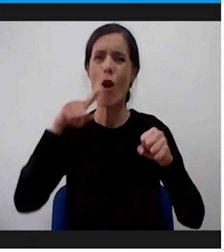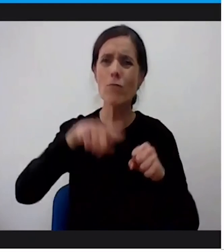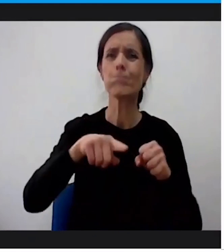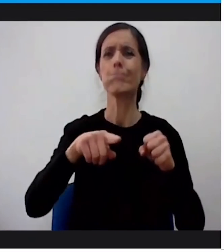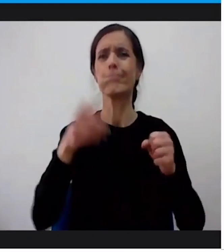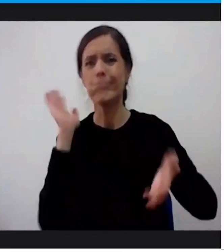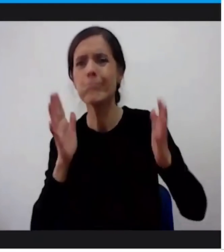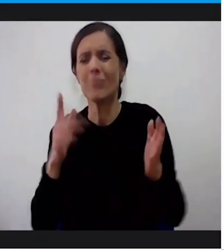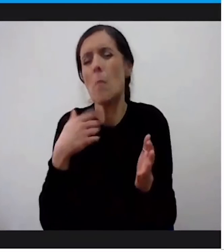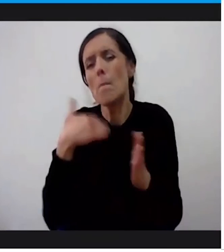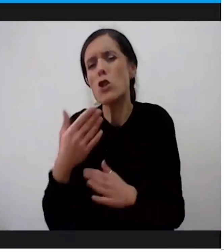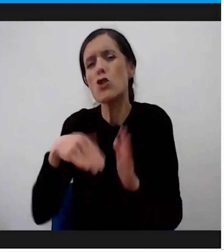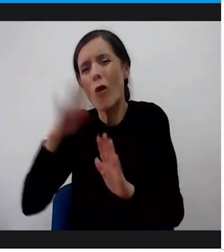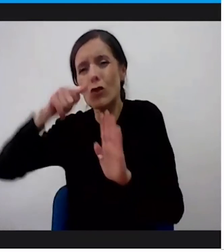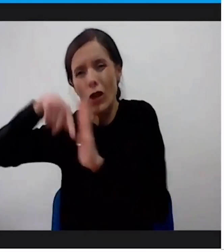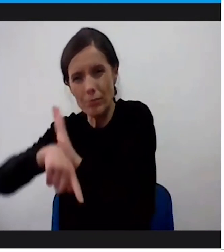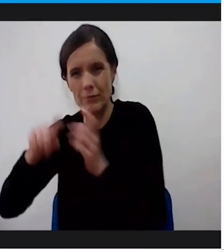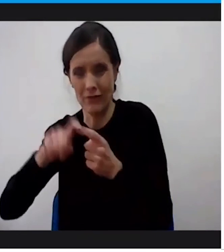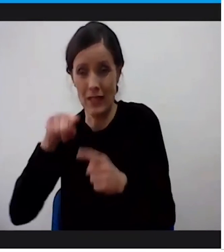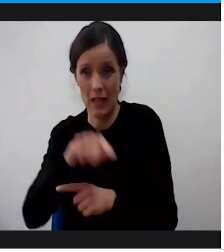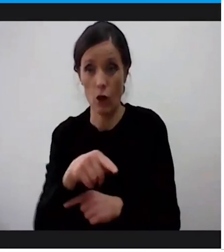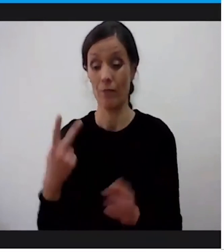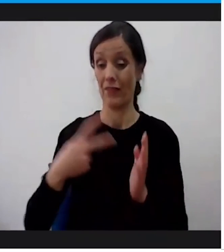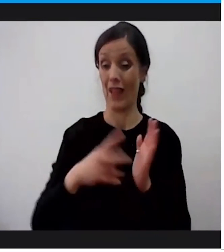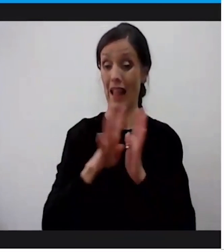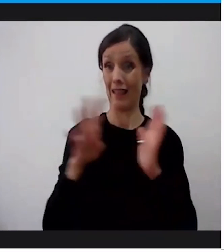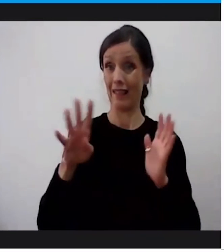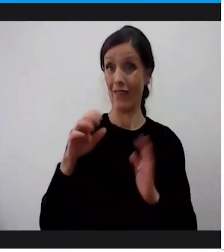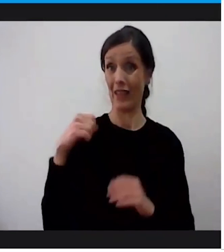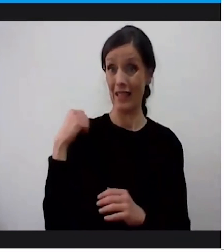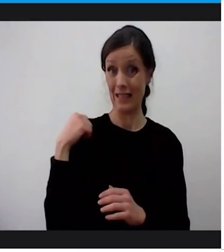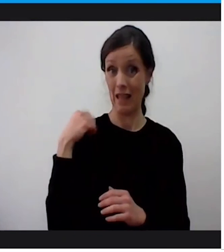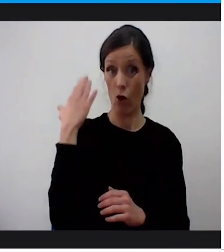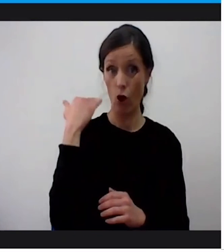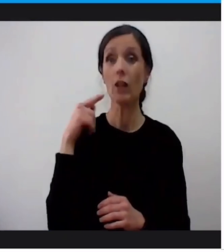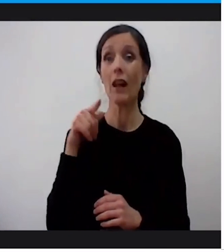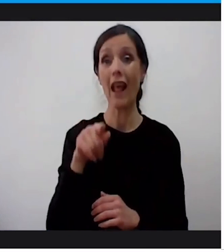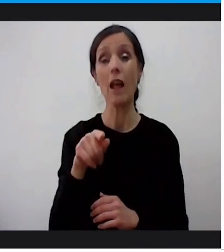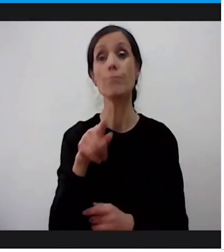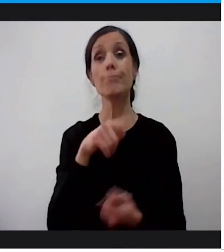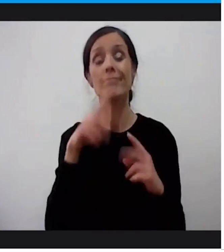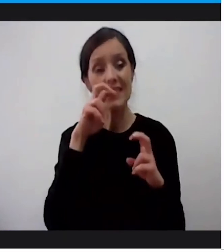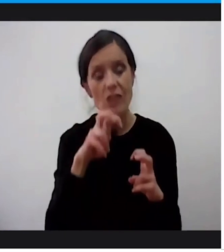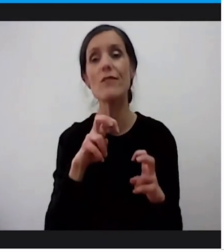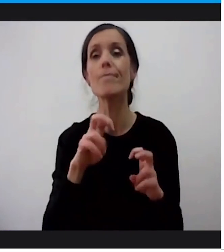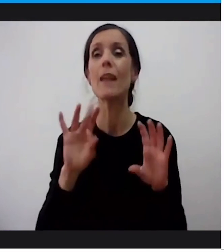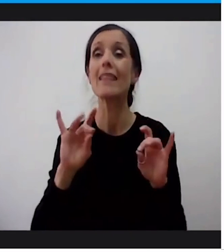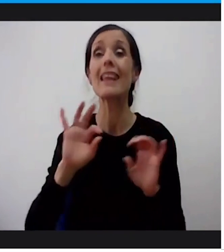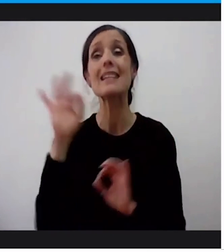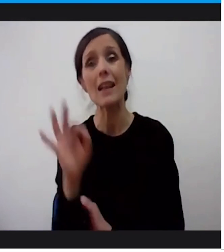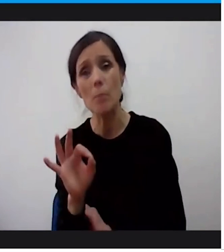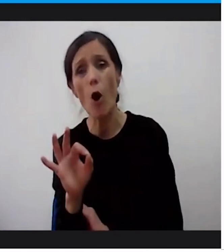govoriti. 2019. godine mi imamo da 10% i dalje veruju da je fizičko